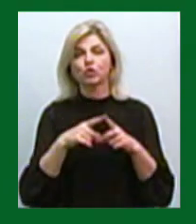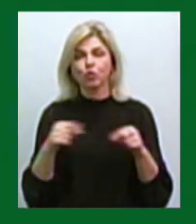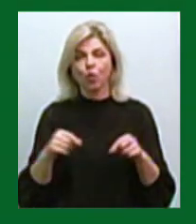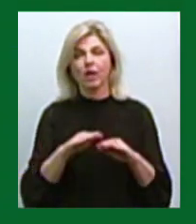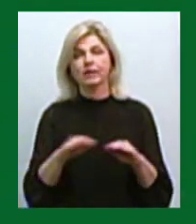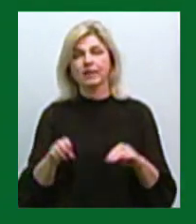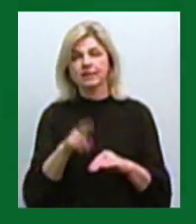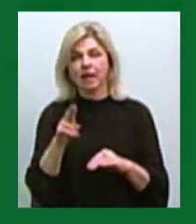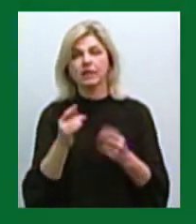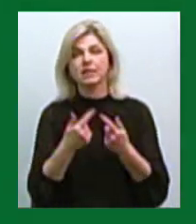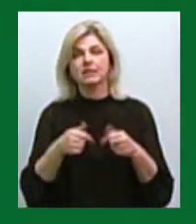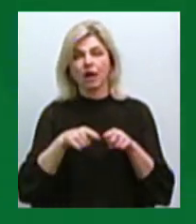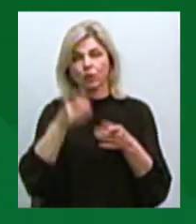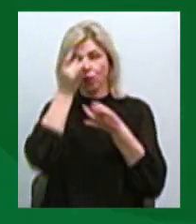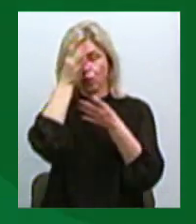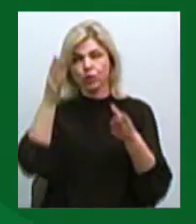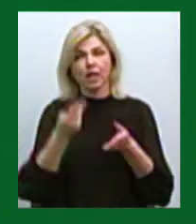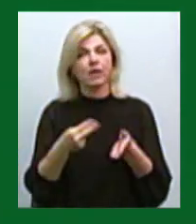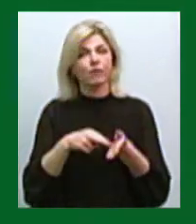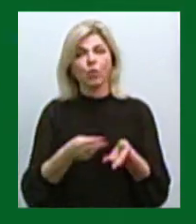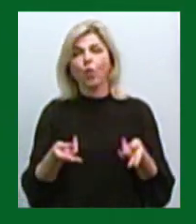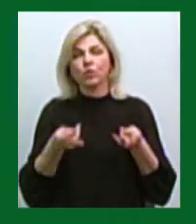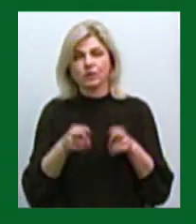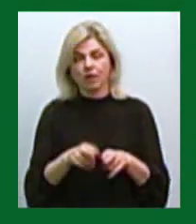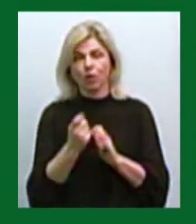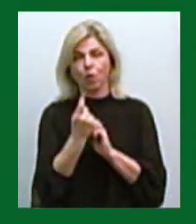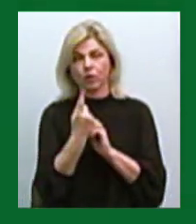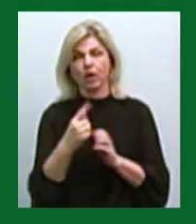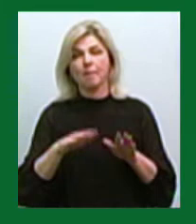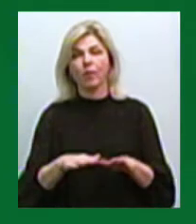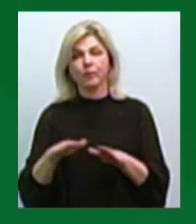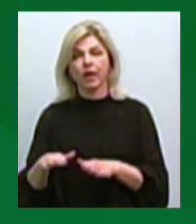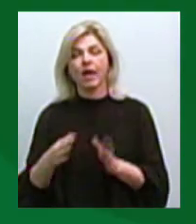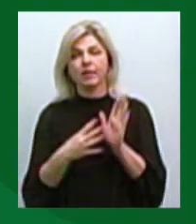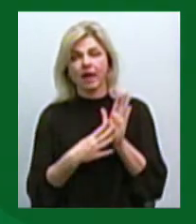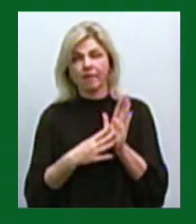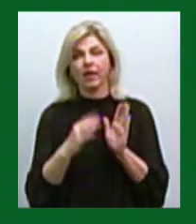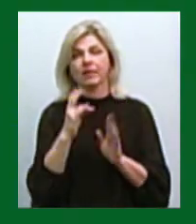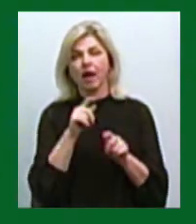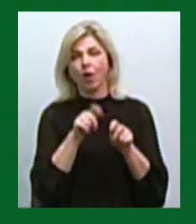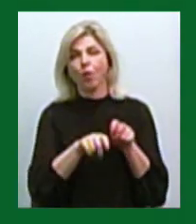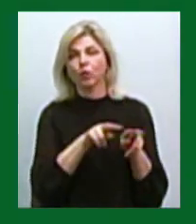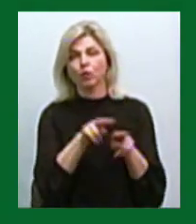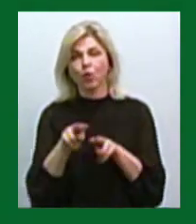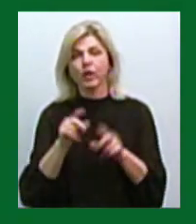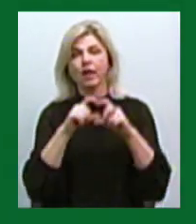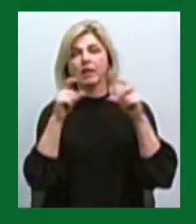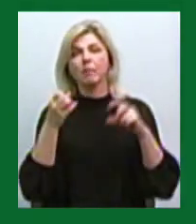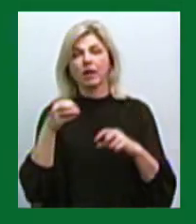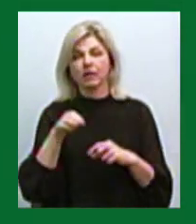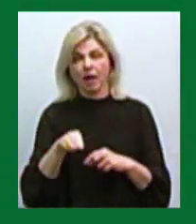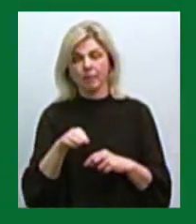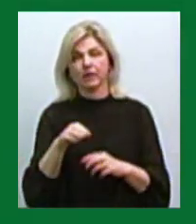заклади культури. Непідключеними залишились 11 об'єктів, 9 з яких на контролі Департаменту житлово-комунального